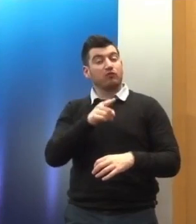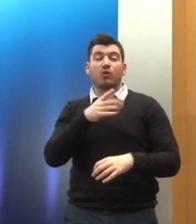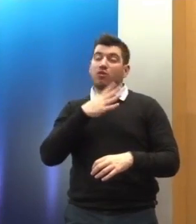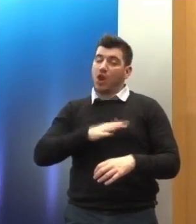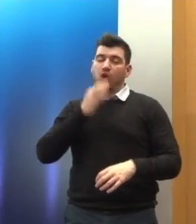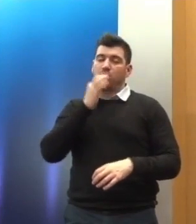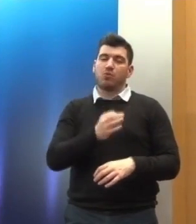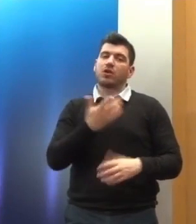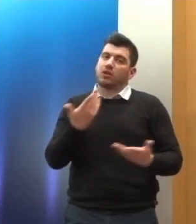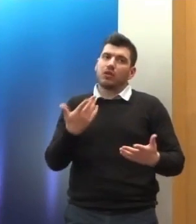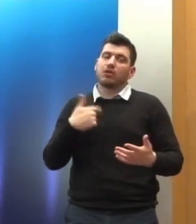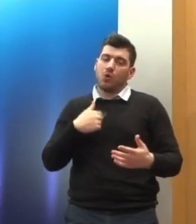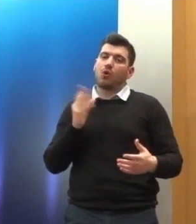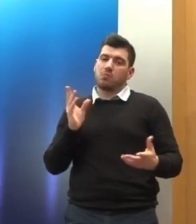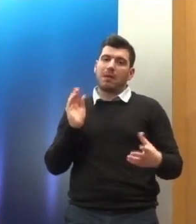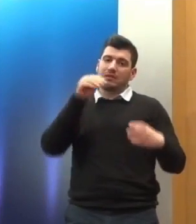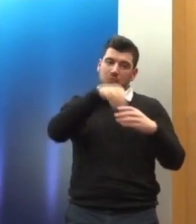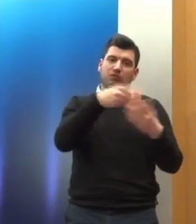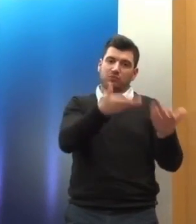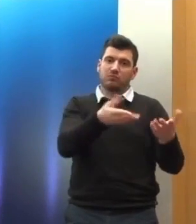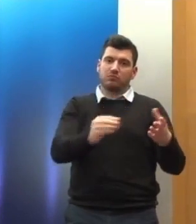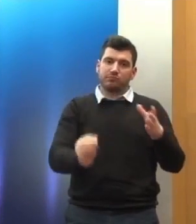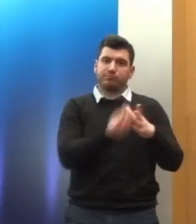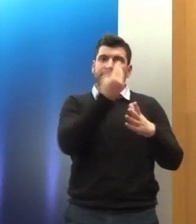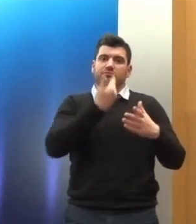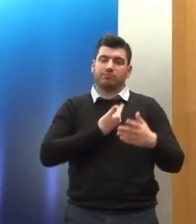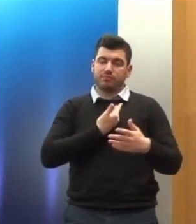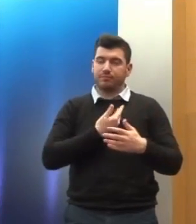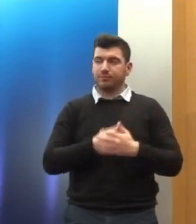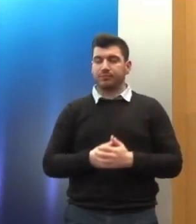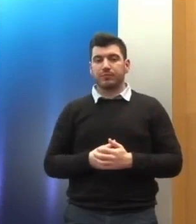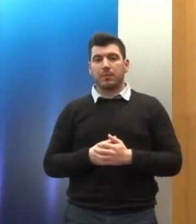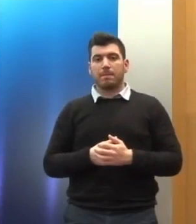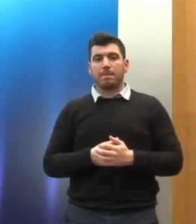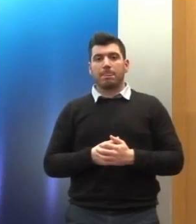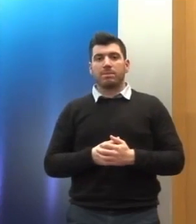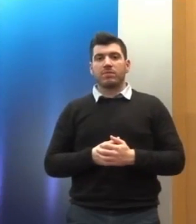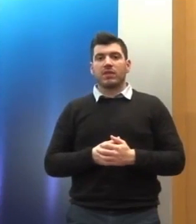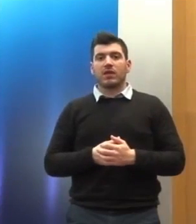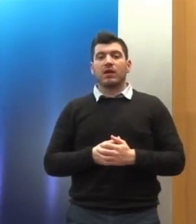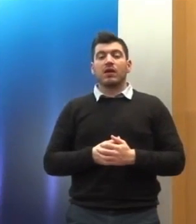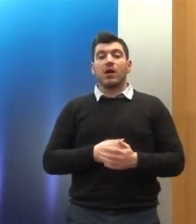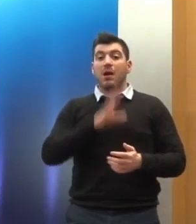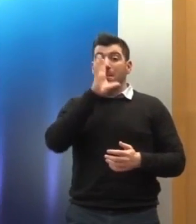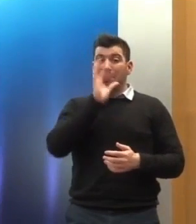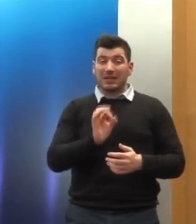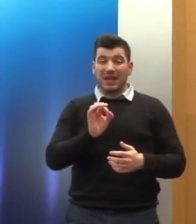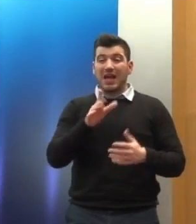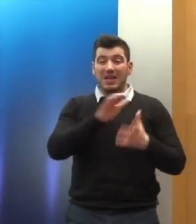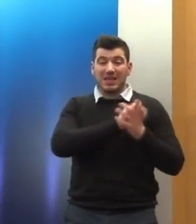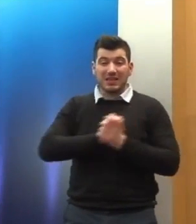αλλά διότι θεωρώ ότι ο έλεγχος μιας χώρας ενώπιον των διεθνών οργάνων συμπληρώνεται,